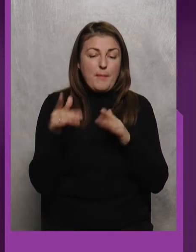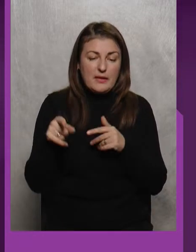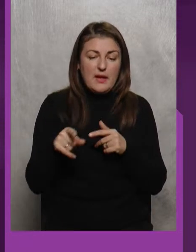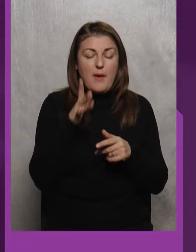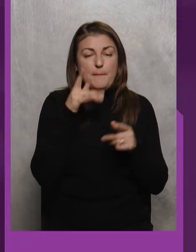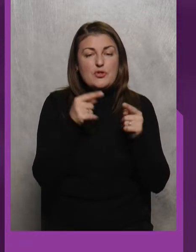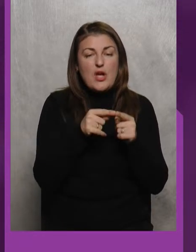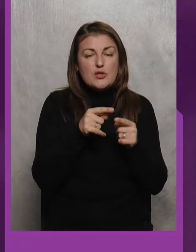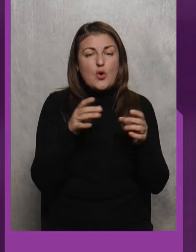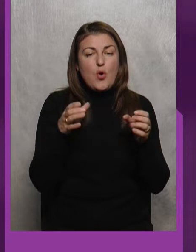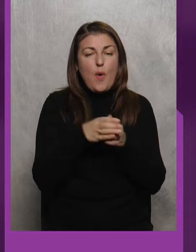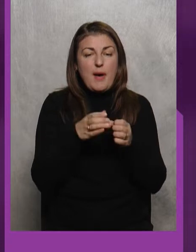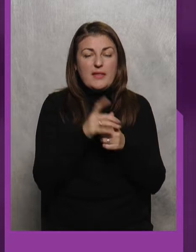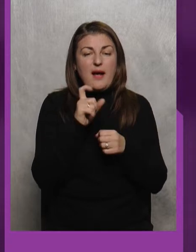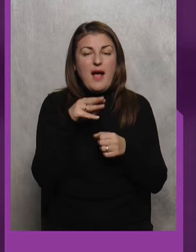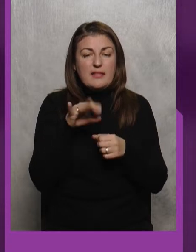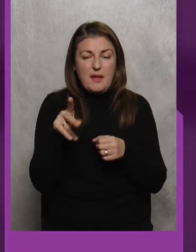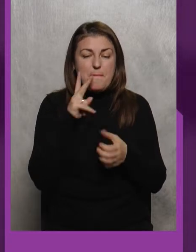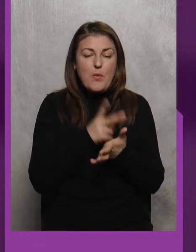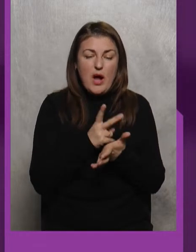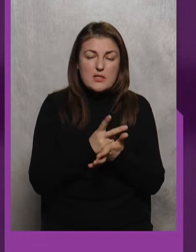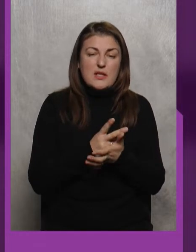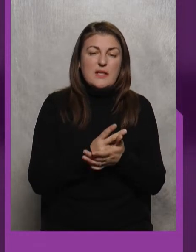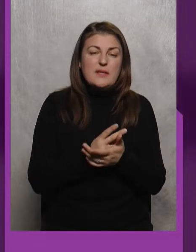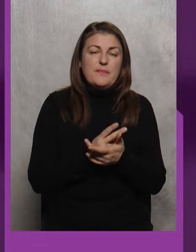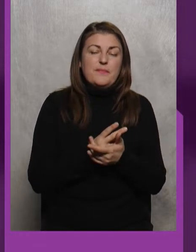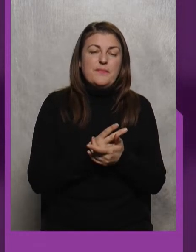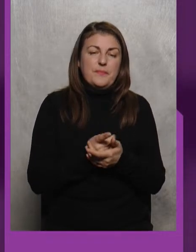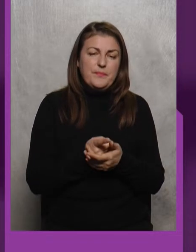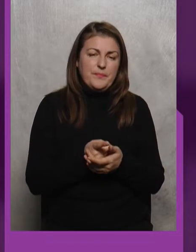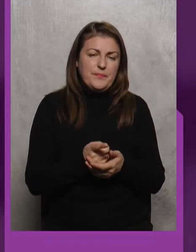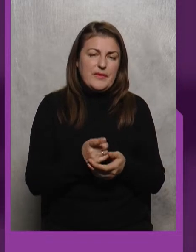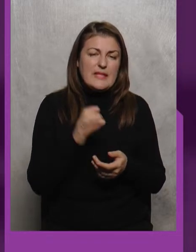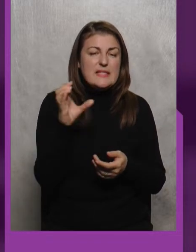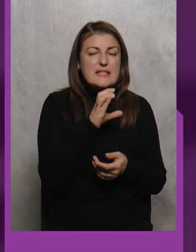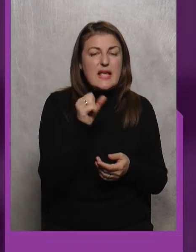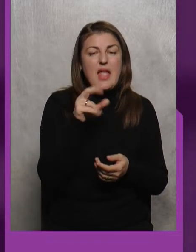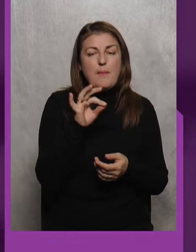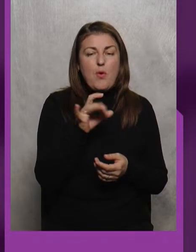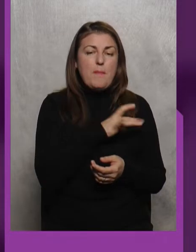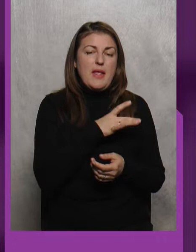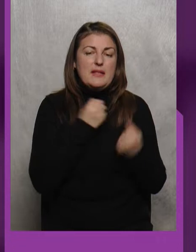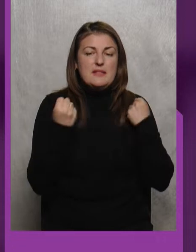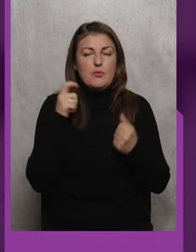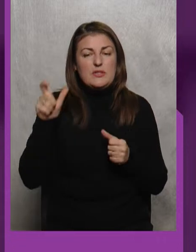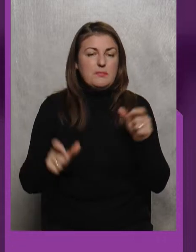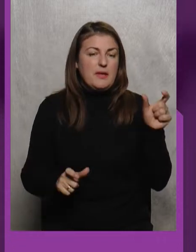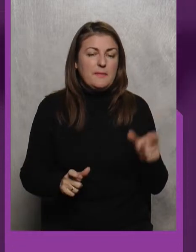команди Ханти Показували Сині або білий спортсмен